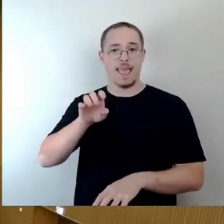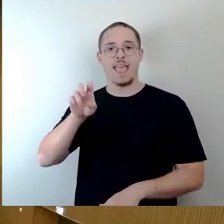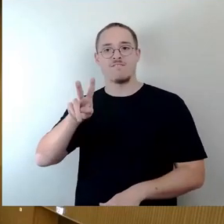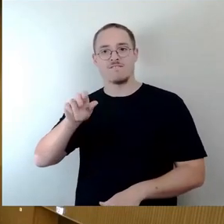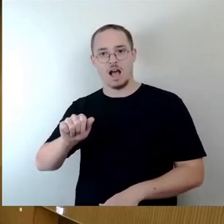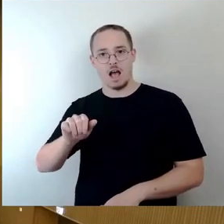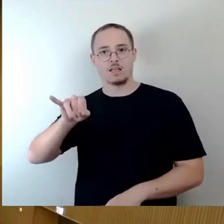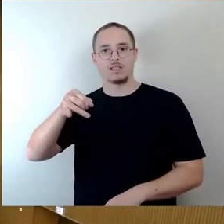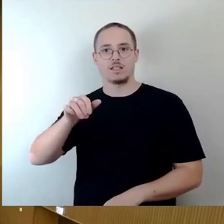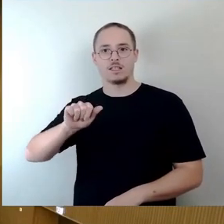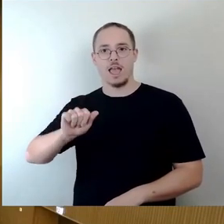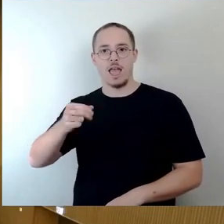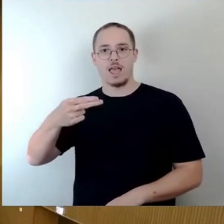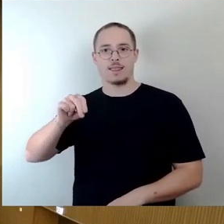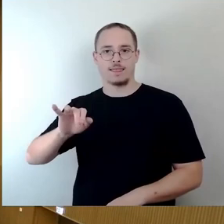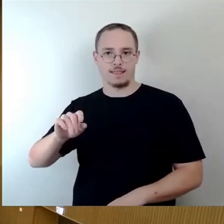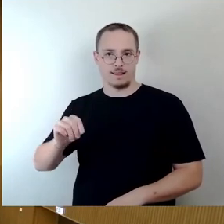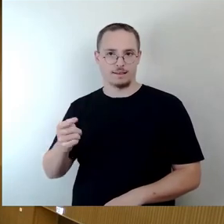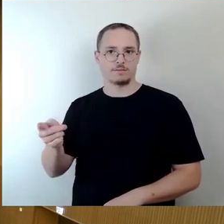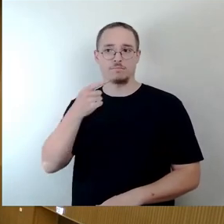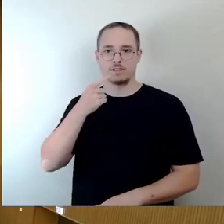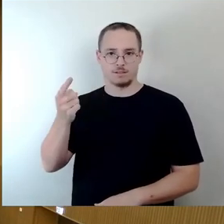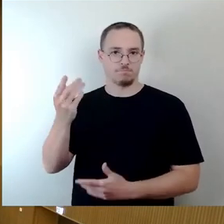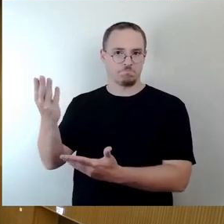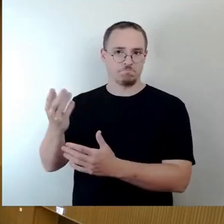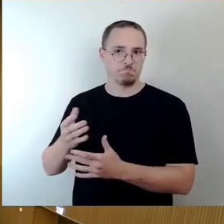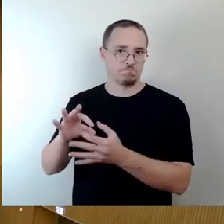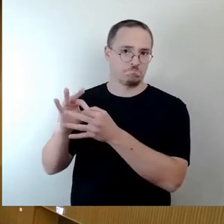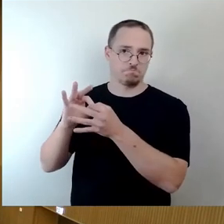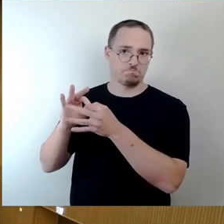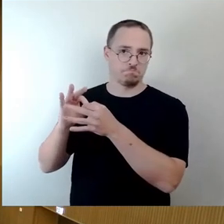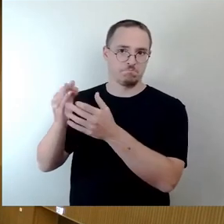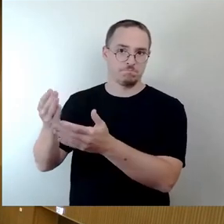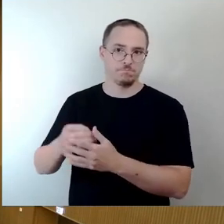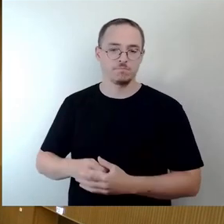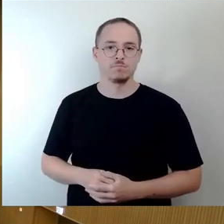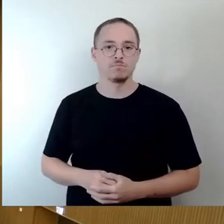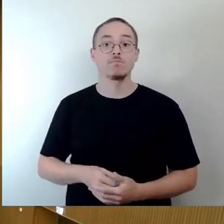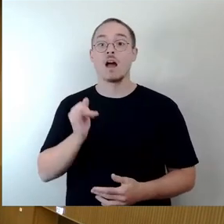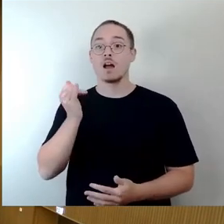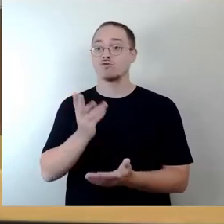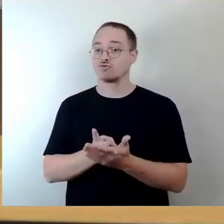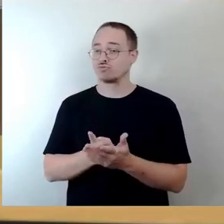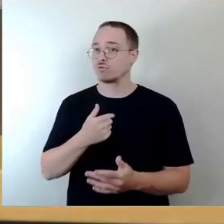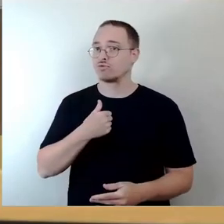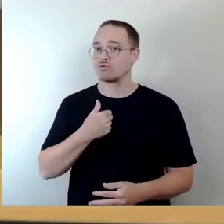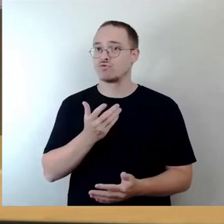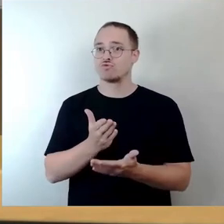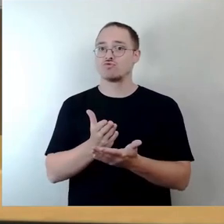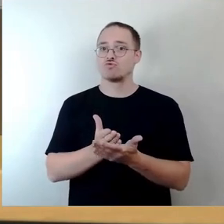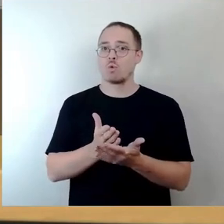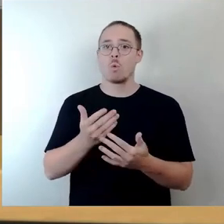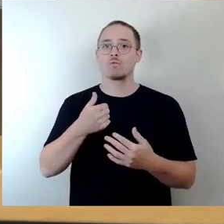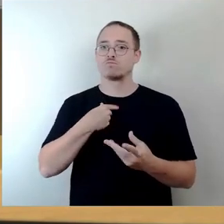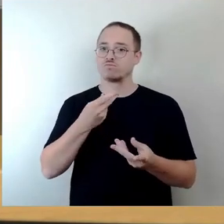im Ausschuss schon erläutert, der Ausschuss hatte dann vorbehaltlich der fortfolgenden Beratung in den Ortschaftssitzungen, deren Ergebnisse Ihnen ja vorliegen